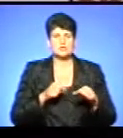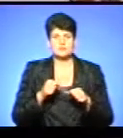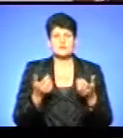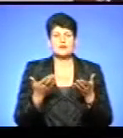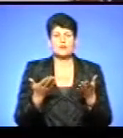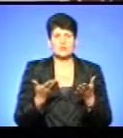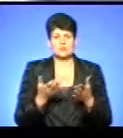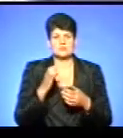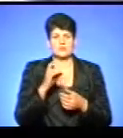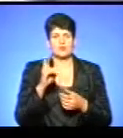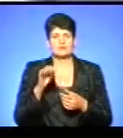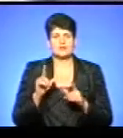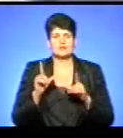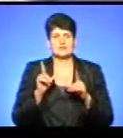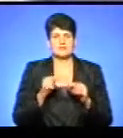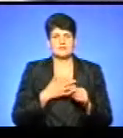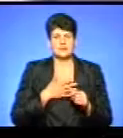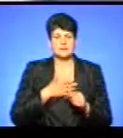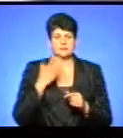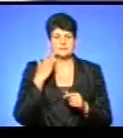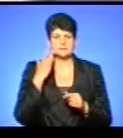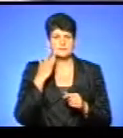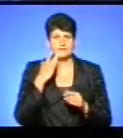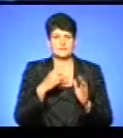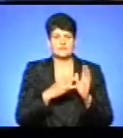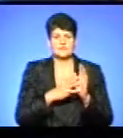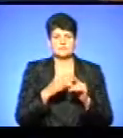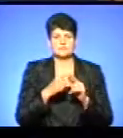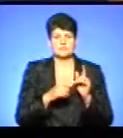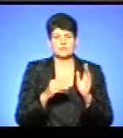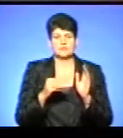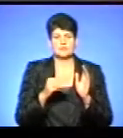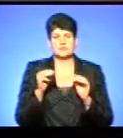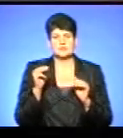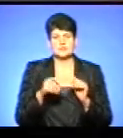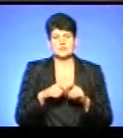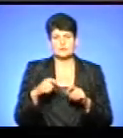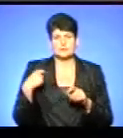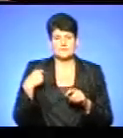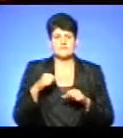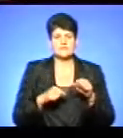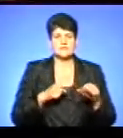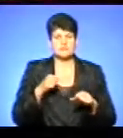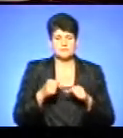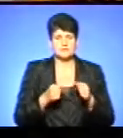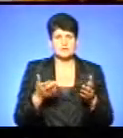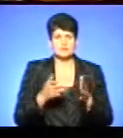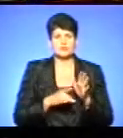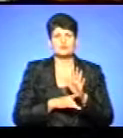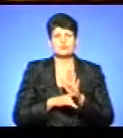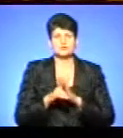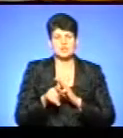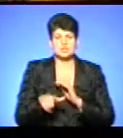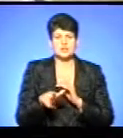Сергій Коновал проїхав Канадою та Сполученими Штатами Америки 8,5 тисяч кілометрів. Велосипед, на якому Сергій розпочинав